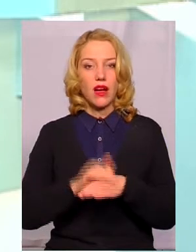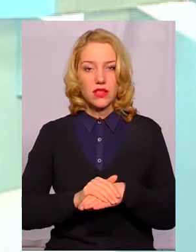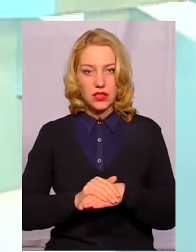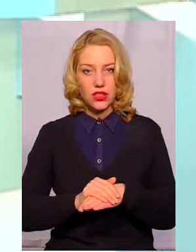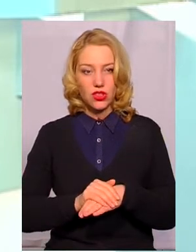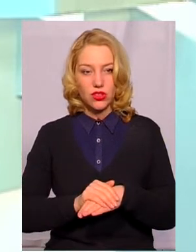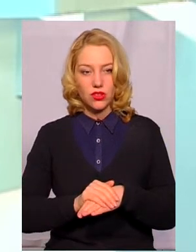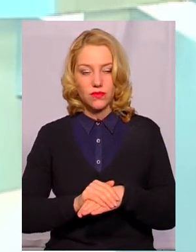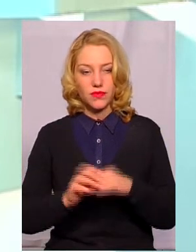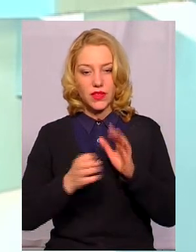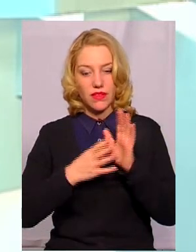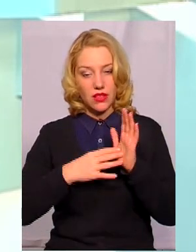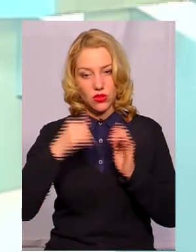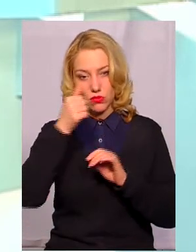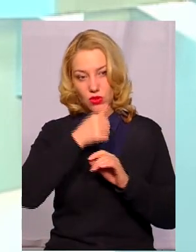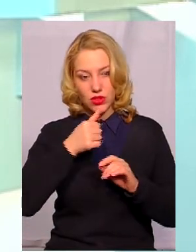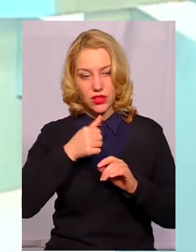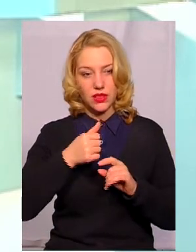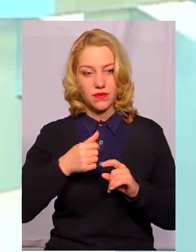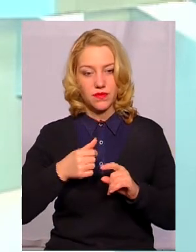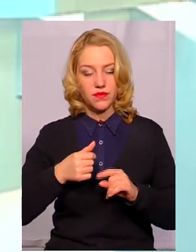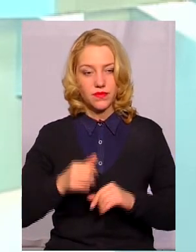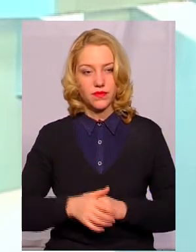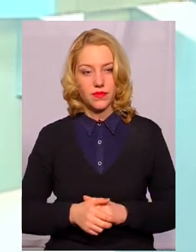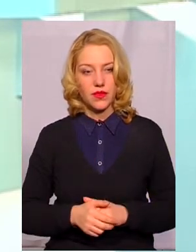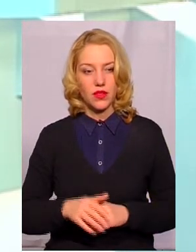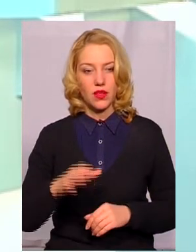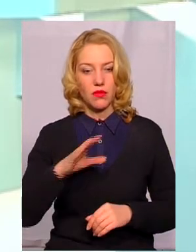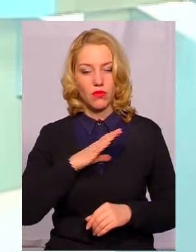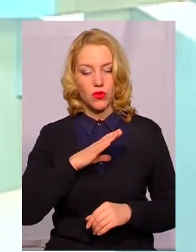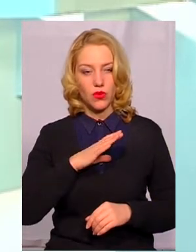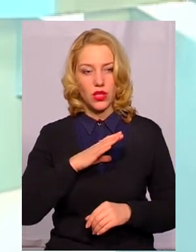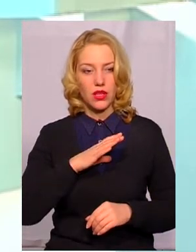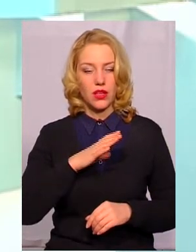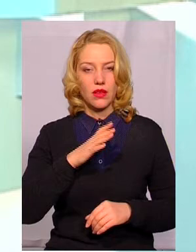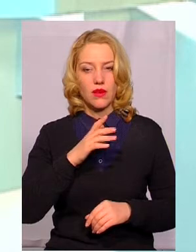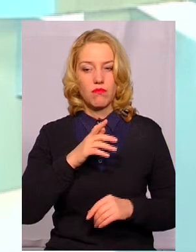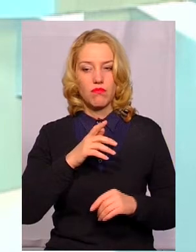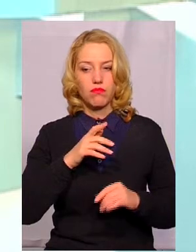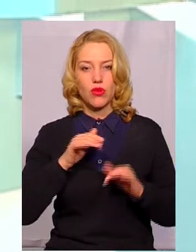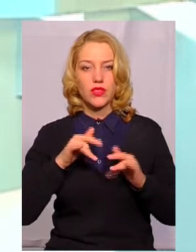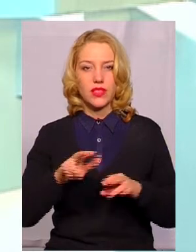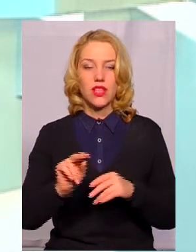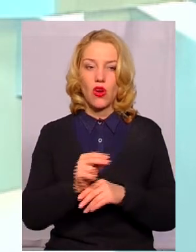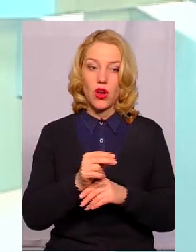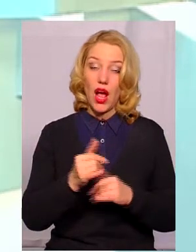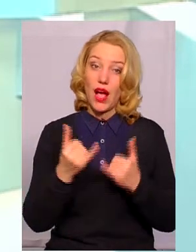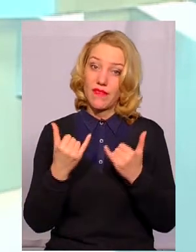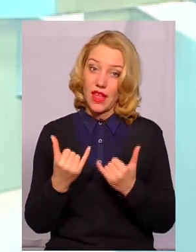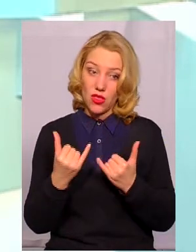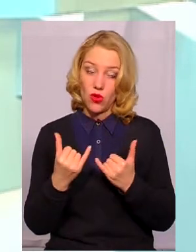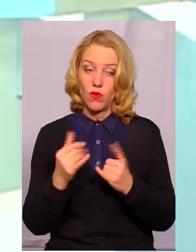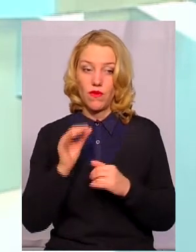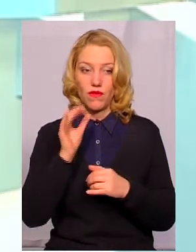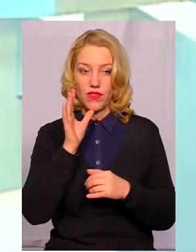встановлення тарифів 2019 року не було. Було проведено процеси коригування цих тарифів. В даному